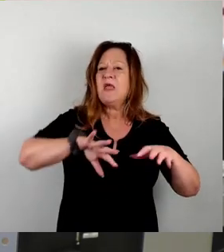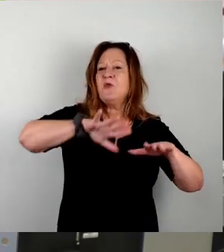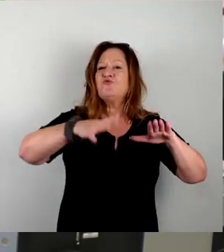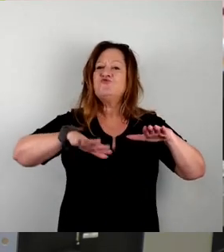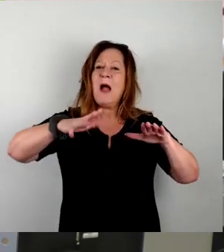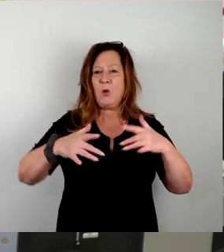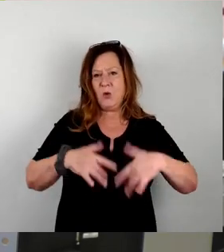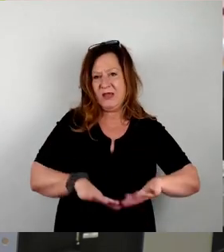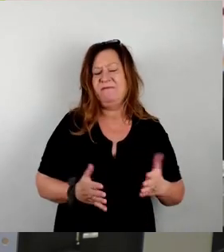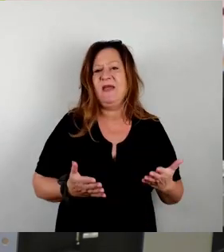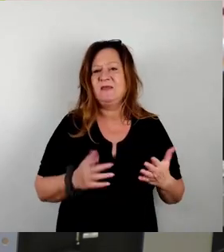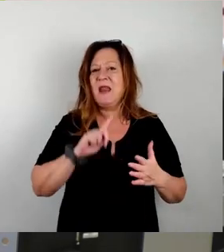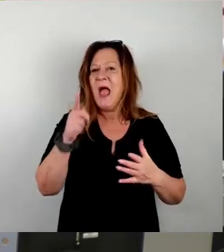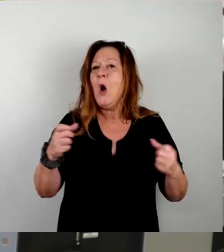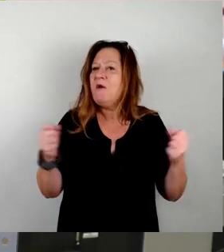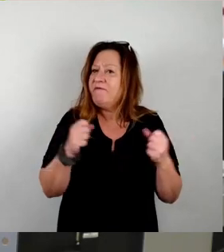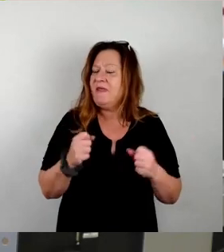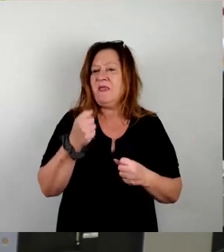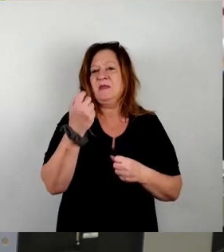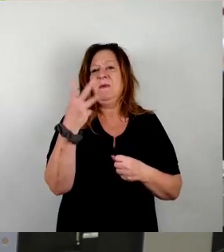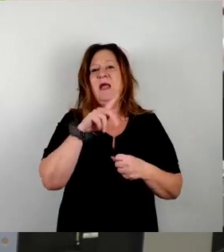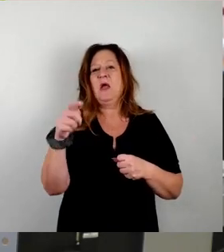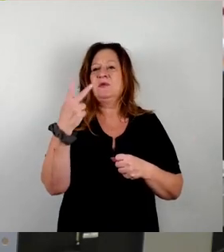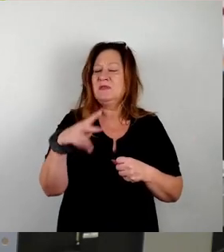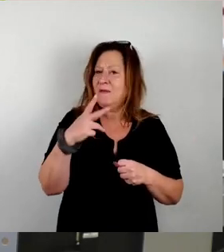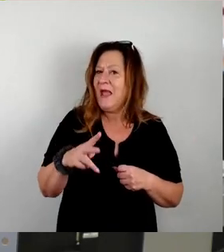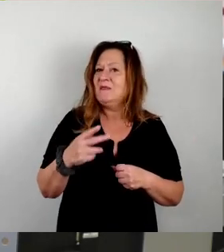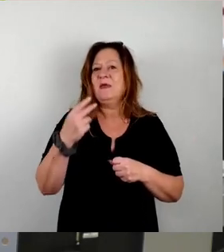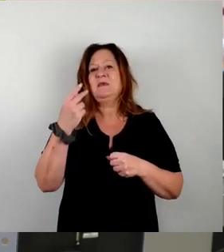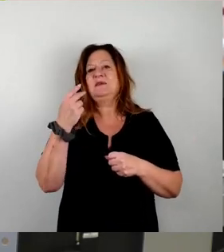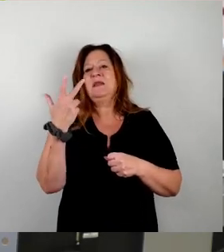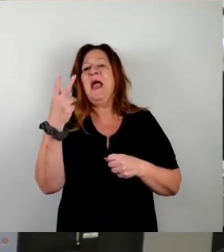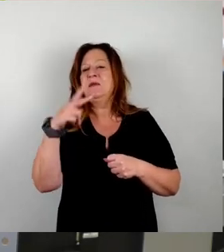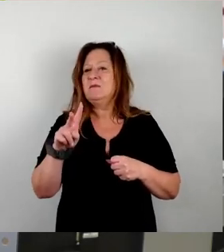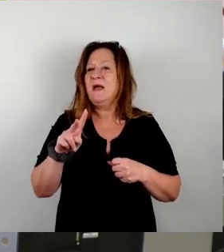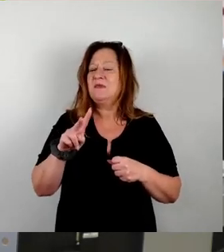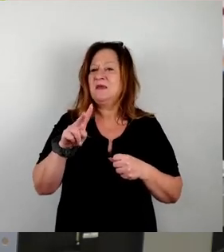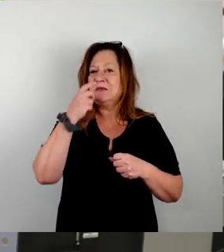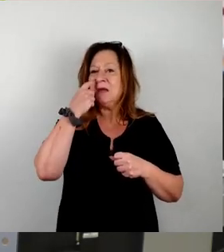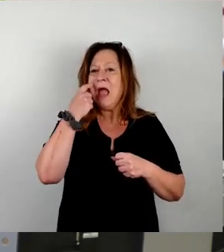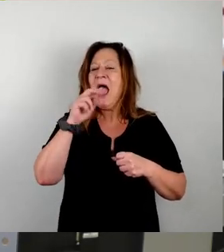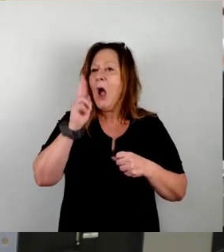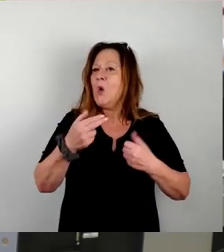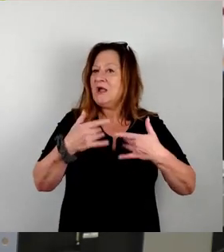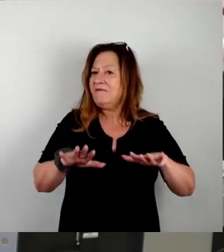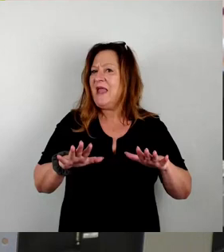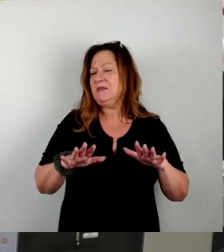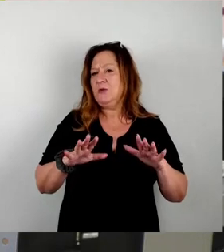Netz auch im Winter 2022, 2023 mit den Auswirkungen des Angriffskriegs Russlands auf die Ukraine bestanden.